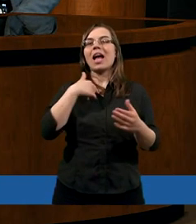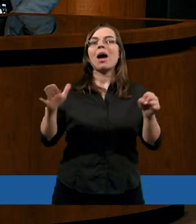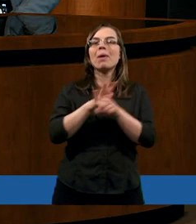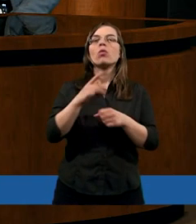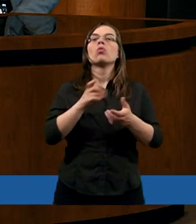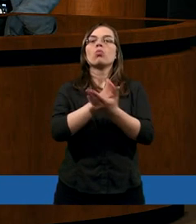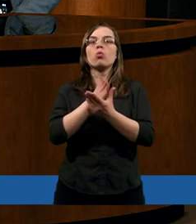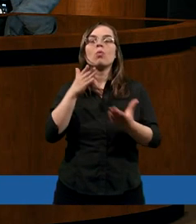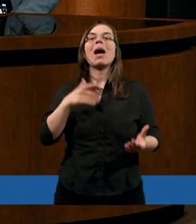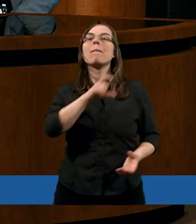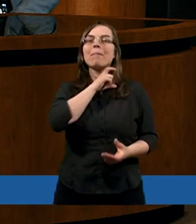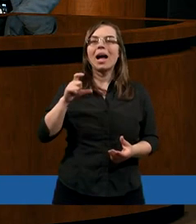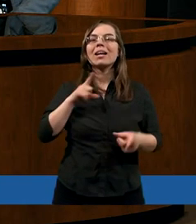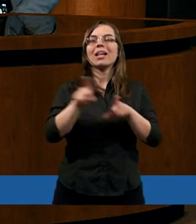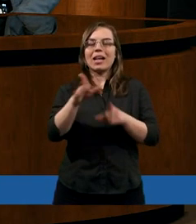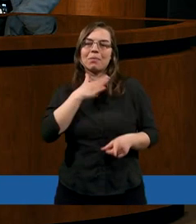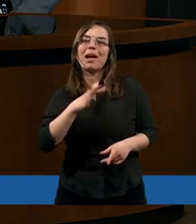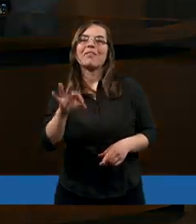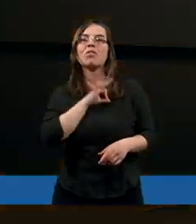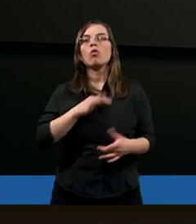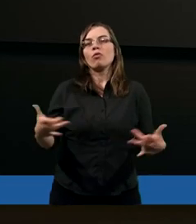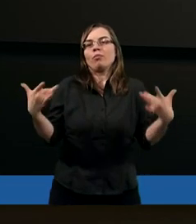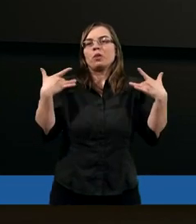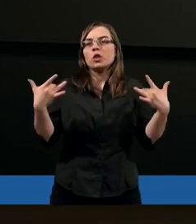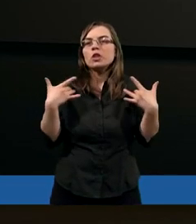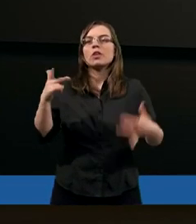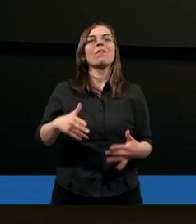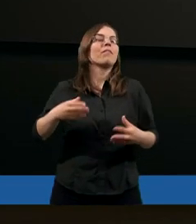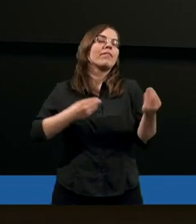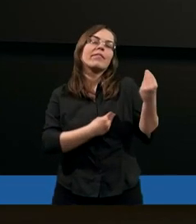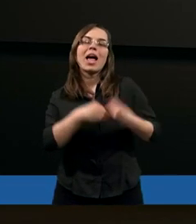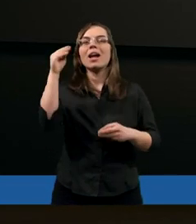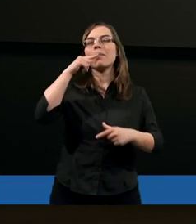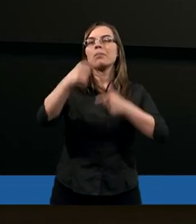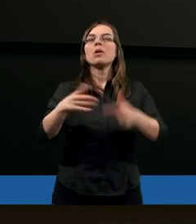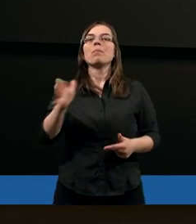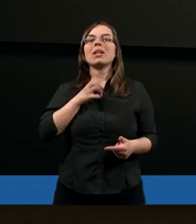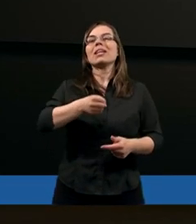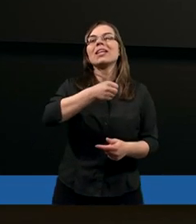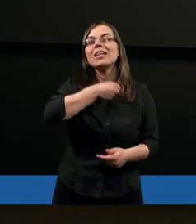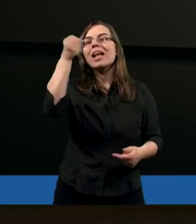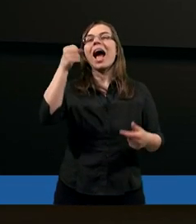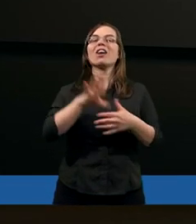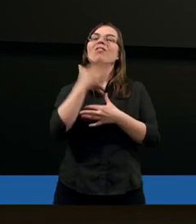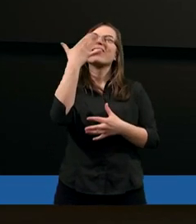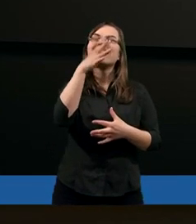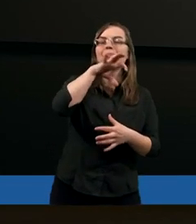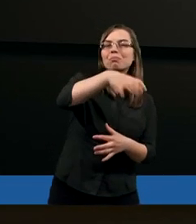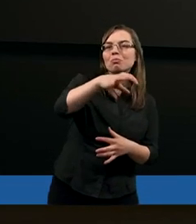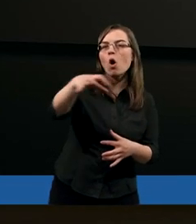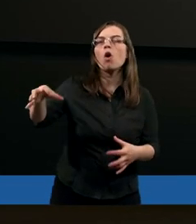służbę pastorską, ale także miałem w swoim życiu wielki przywilej być starszym w kilku zborach